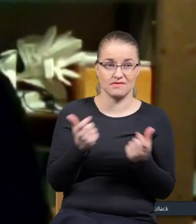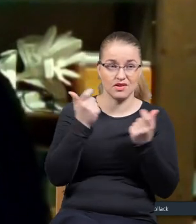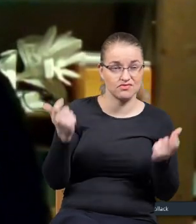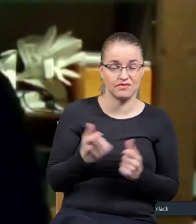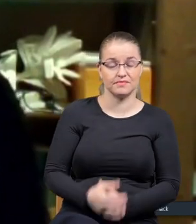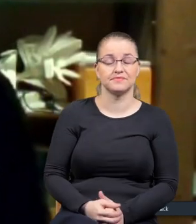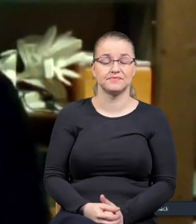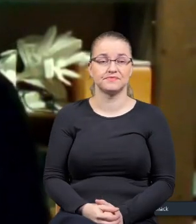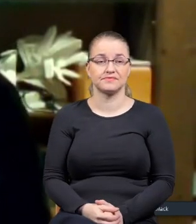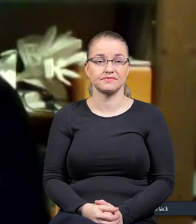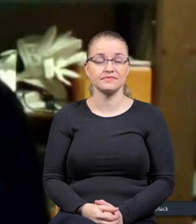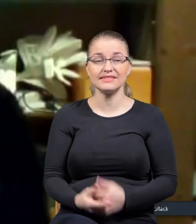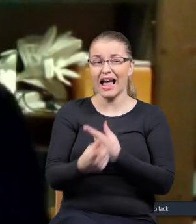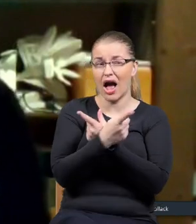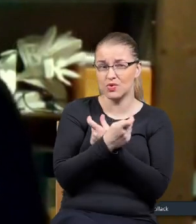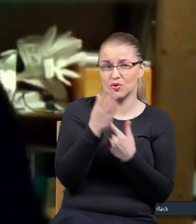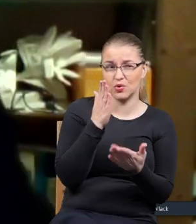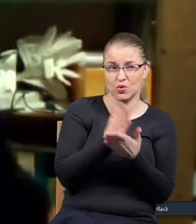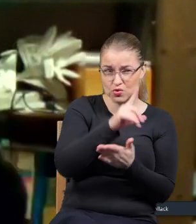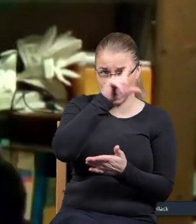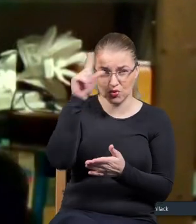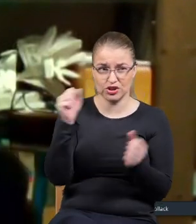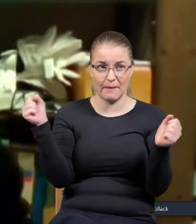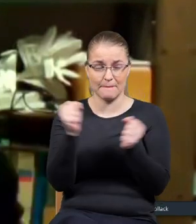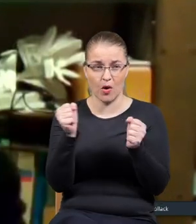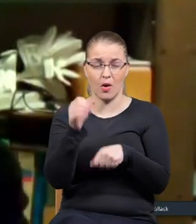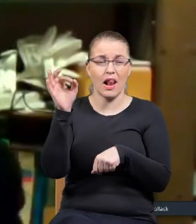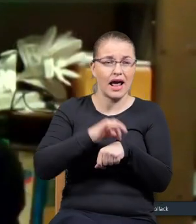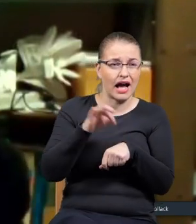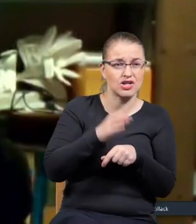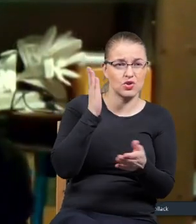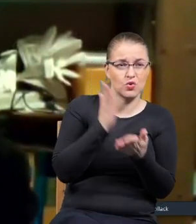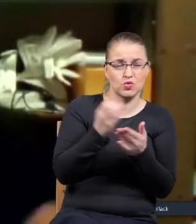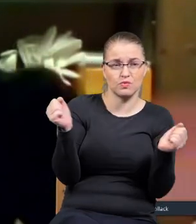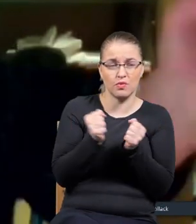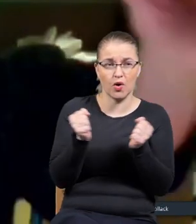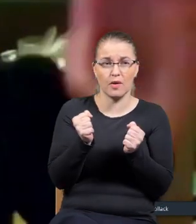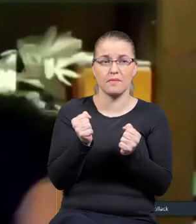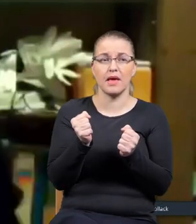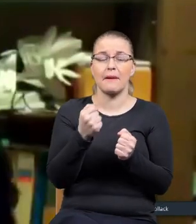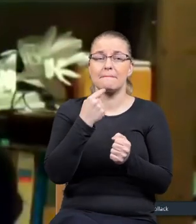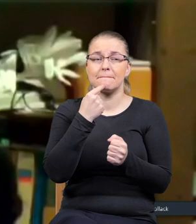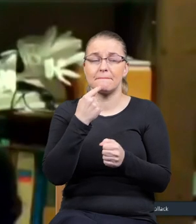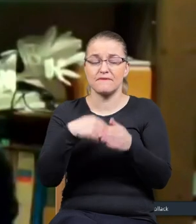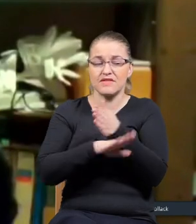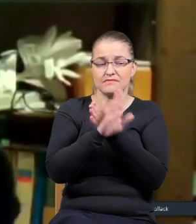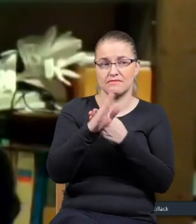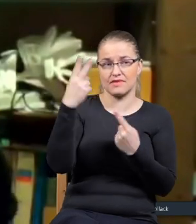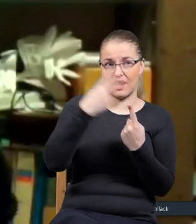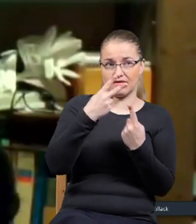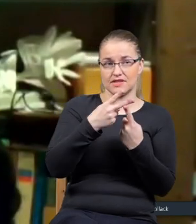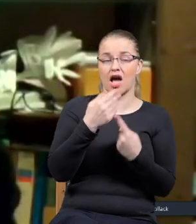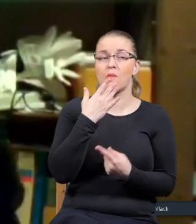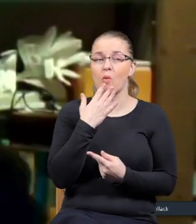niebezpieczne. W Austrii to już ludzie się boją, prawda? Lekarze już się boją się pojawiać w telewizji, prawda?